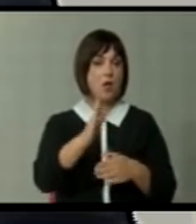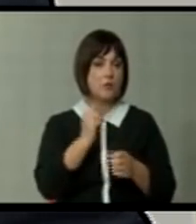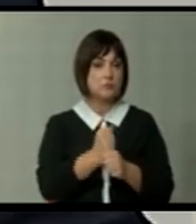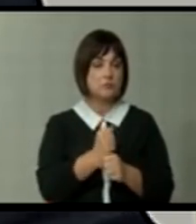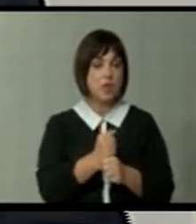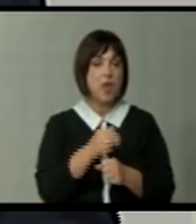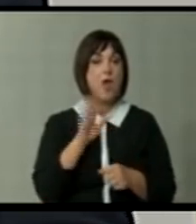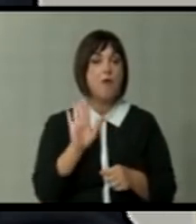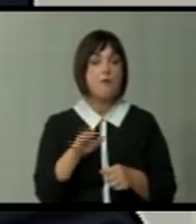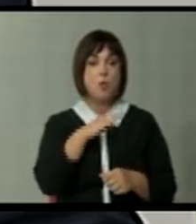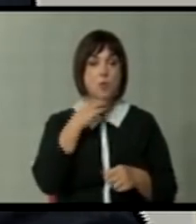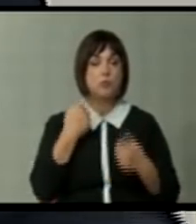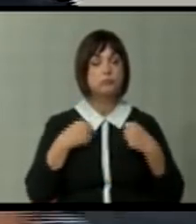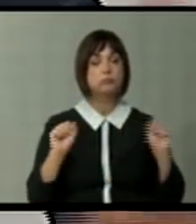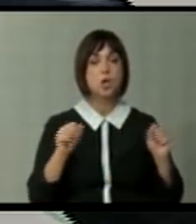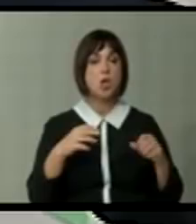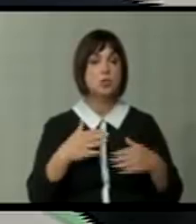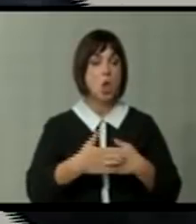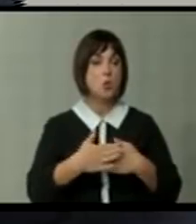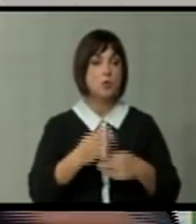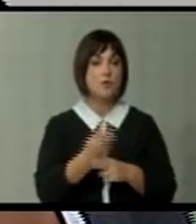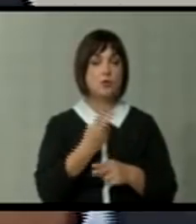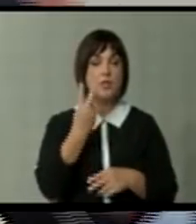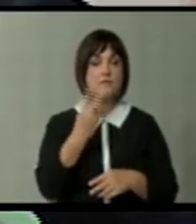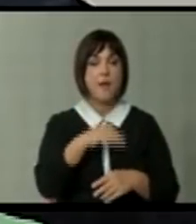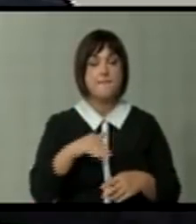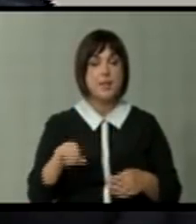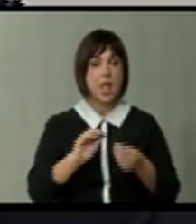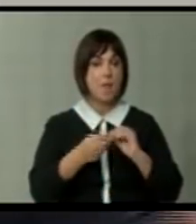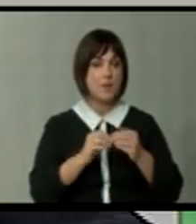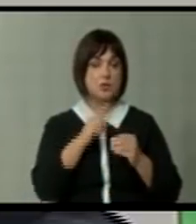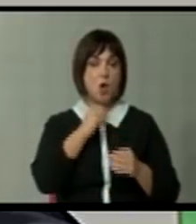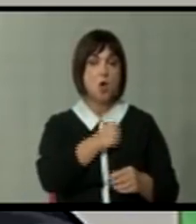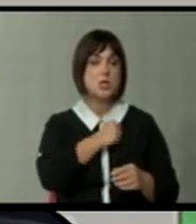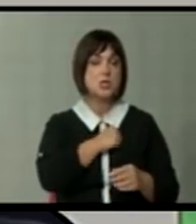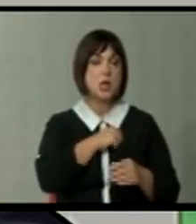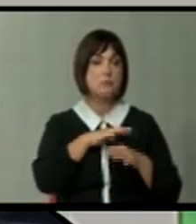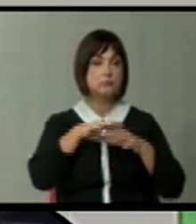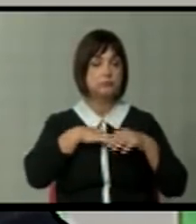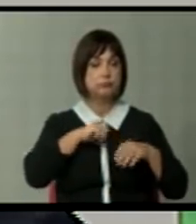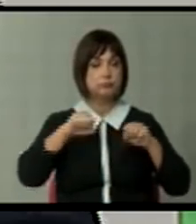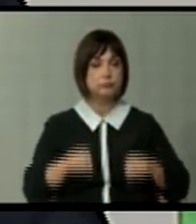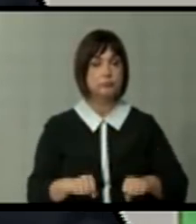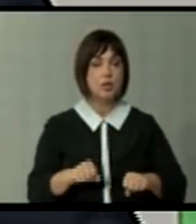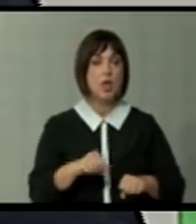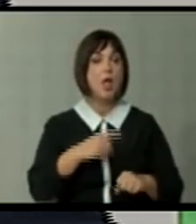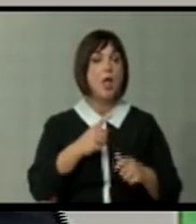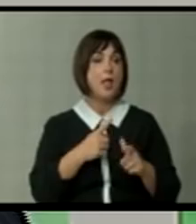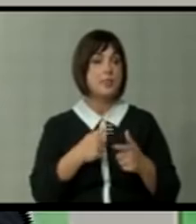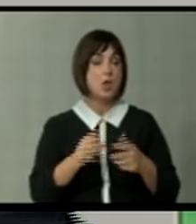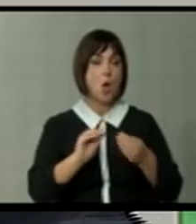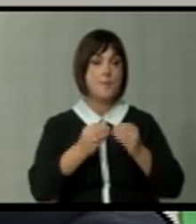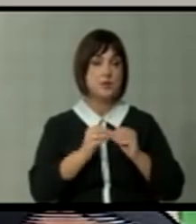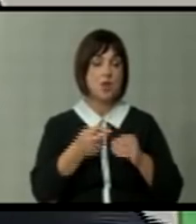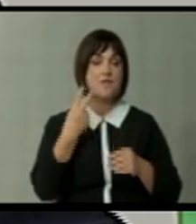бидејќи вие многу комотно ке се однесувате во држава со 2 милиони пазар кој ви је гарантира како монопол, него на